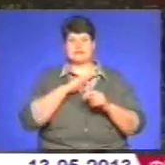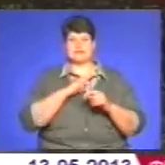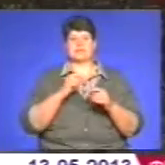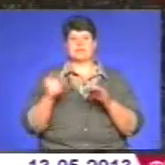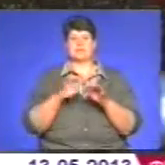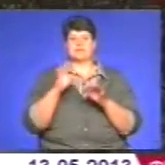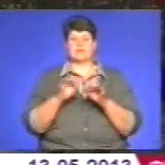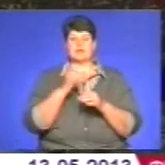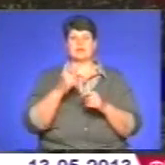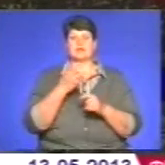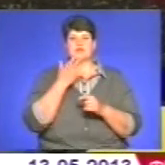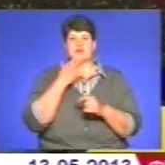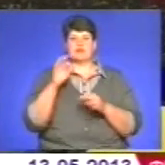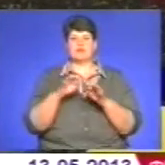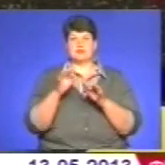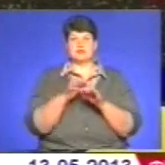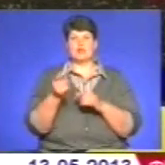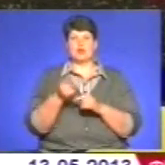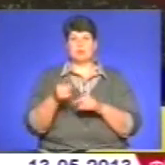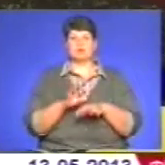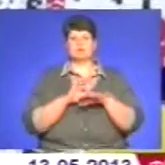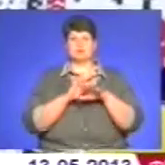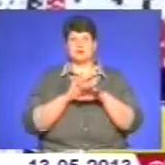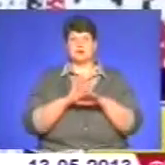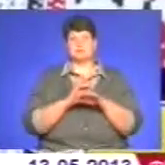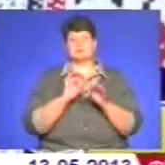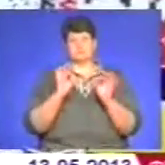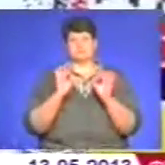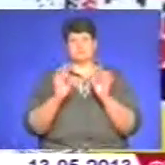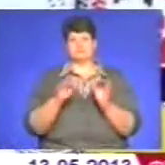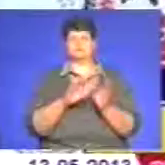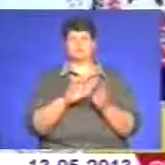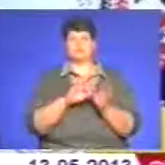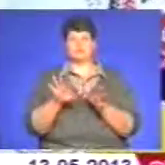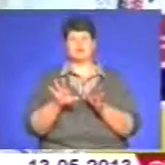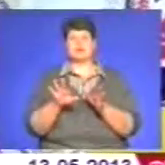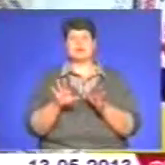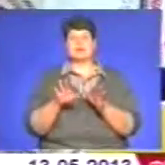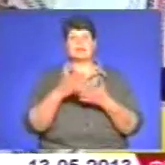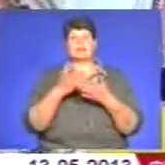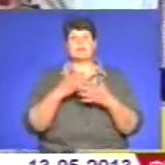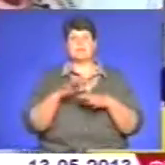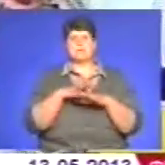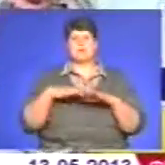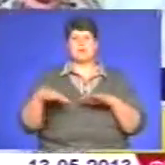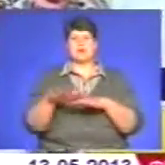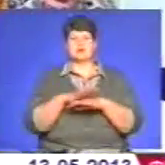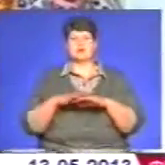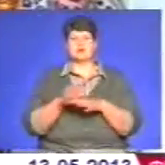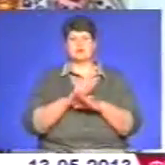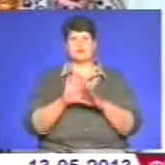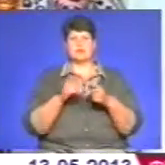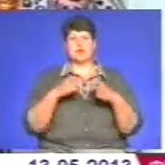національної вишивки «Цвіт вишиванки» у Тернополі пройшов не так гучно, як у попередні роки. Немасовість фестивалю його